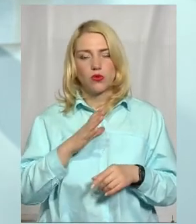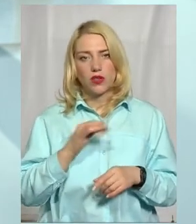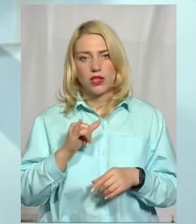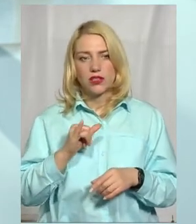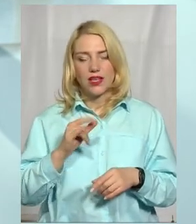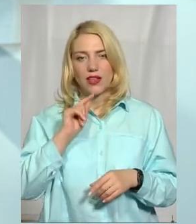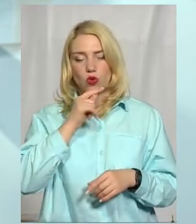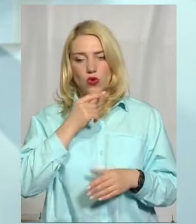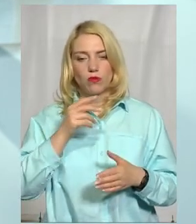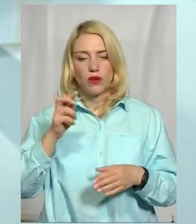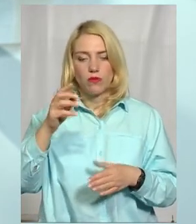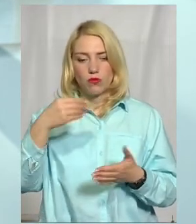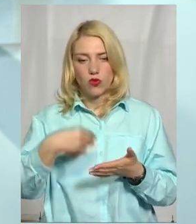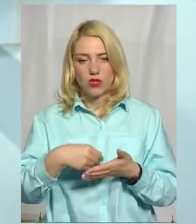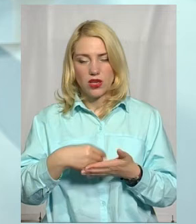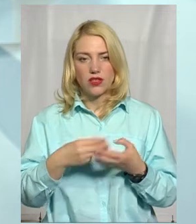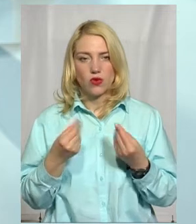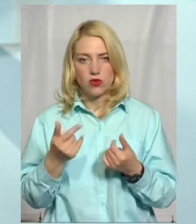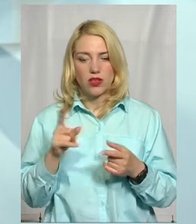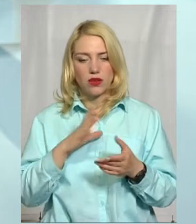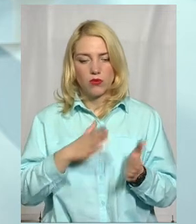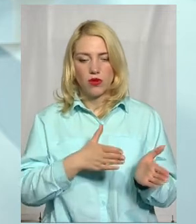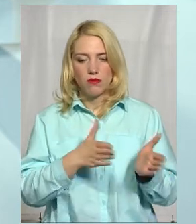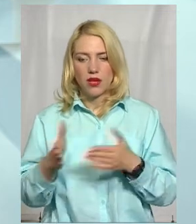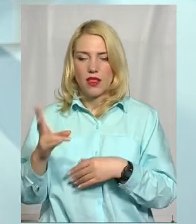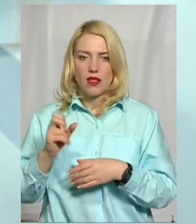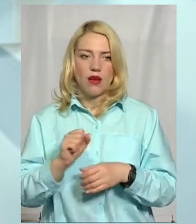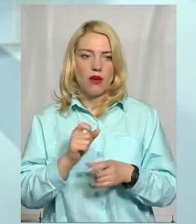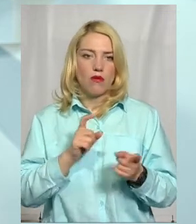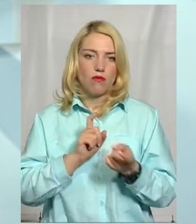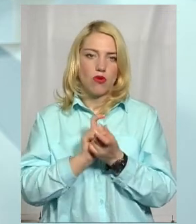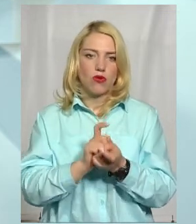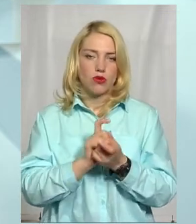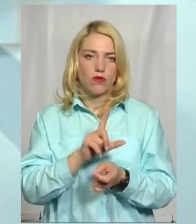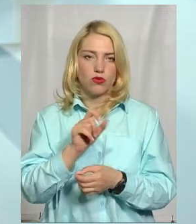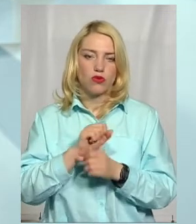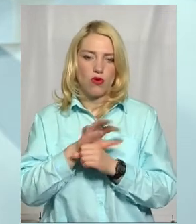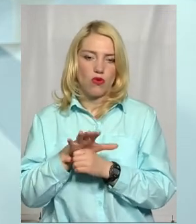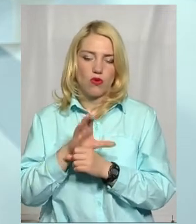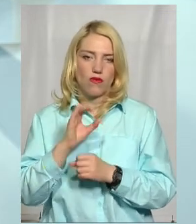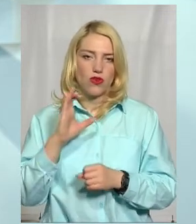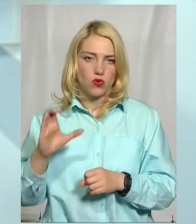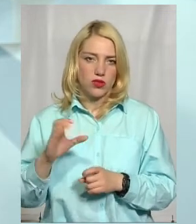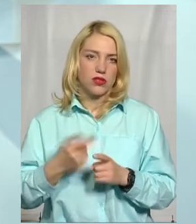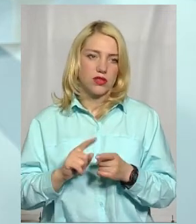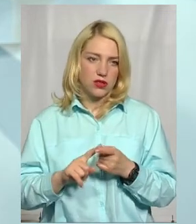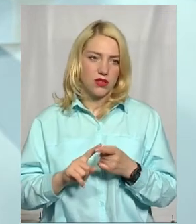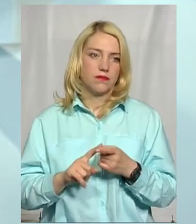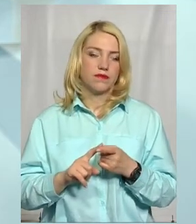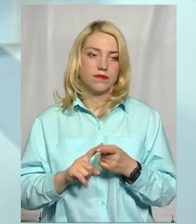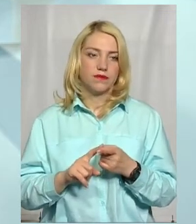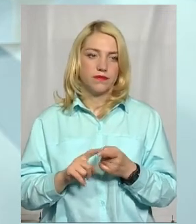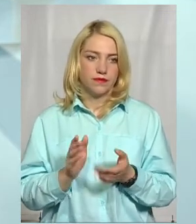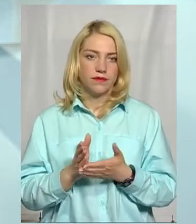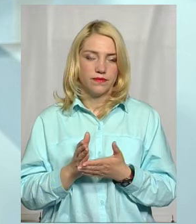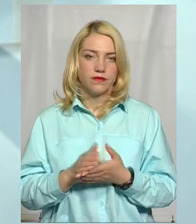відповідна економія бюджетних коштів, які були також перенаправлені на боротьбу з коронавірусом. Тому тут є також і свій позитивний